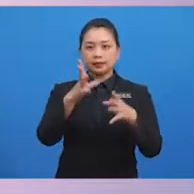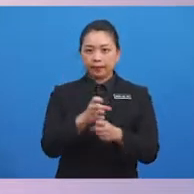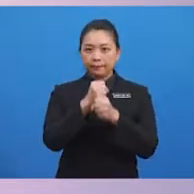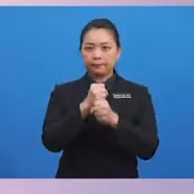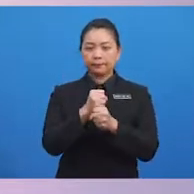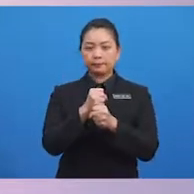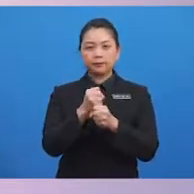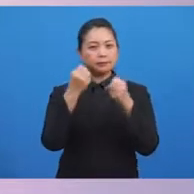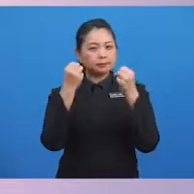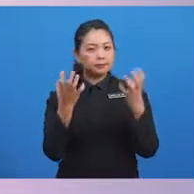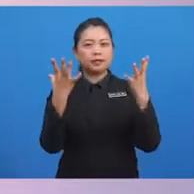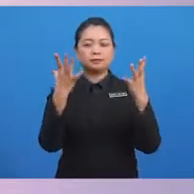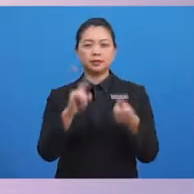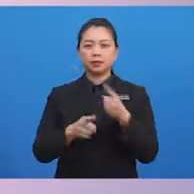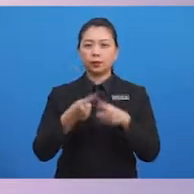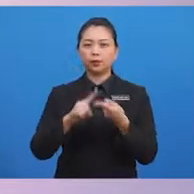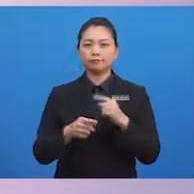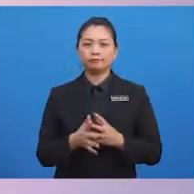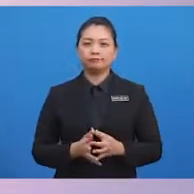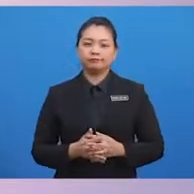ramai kawan.